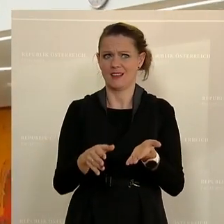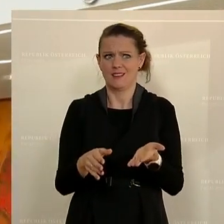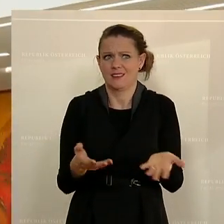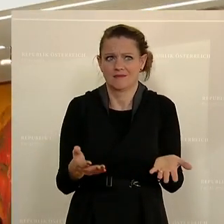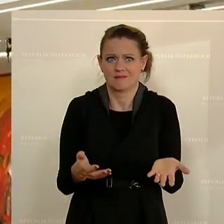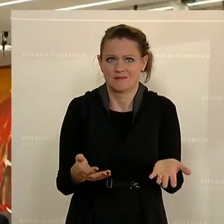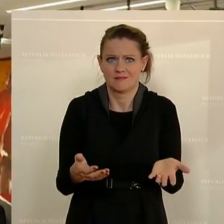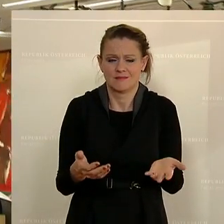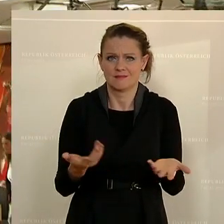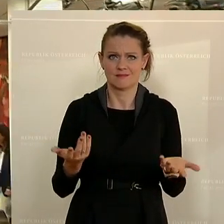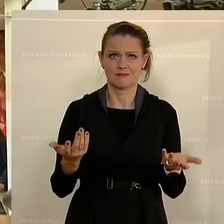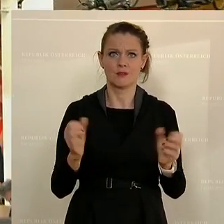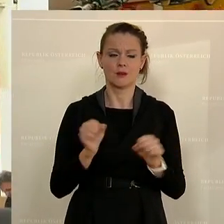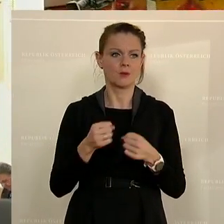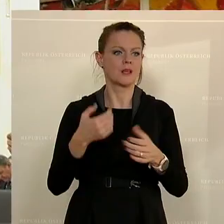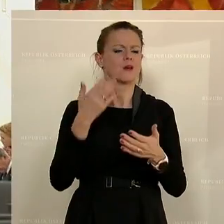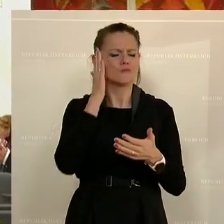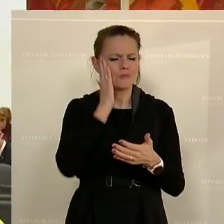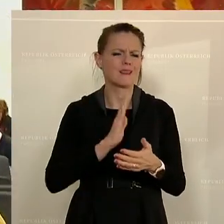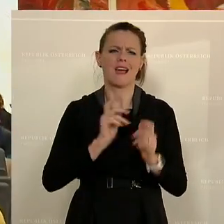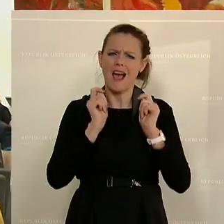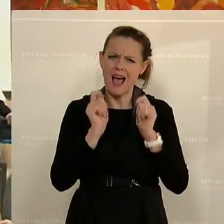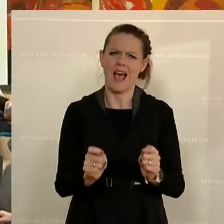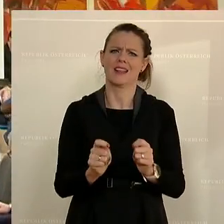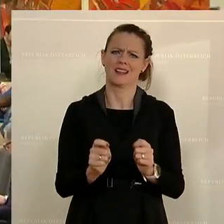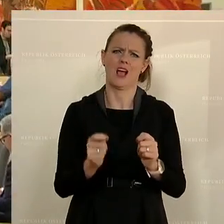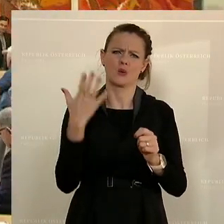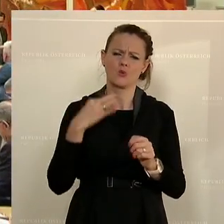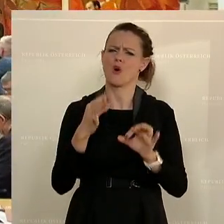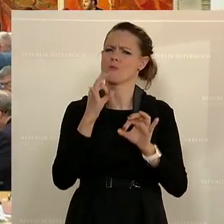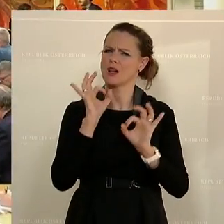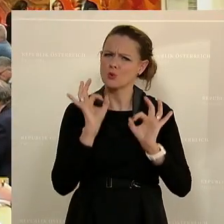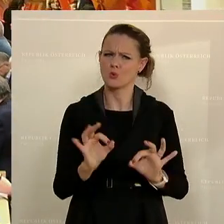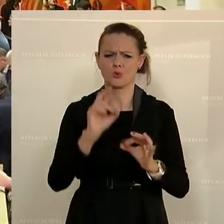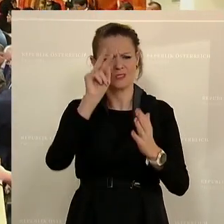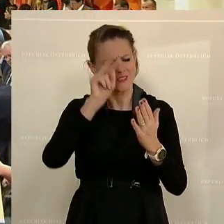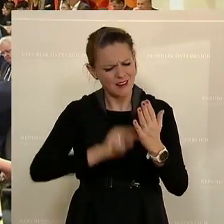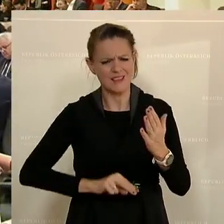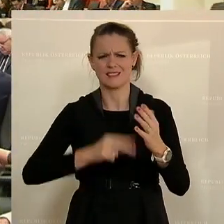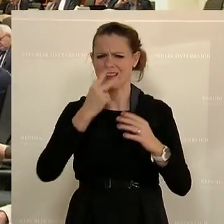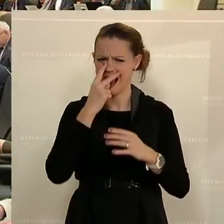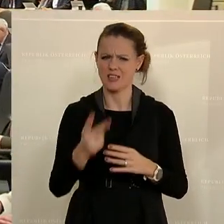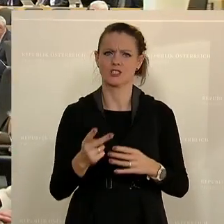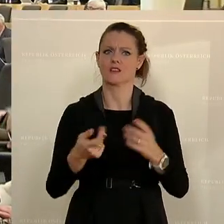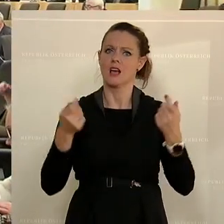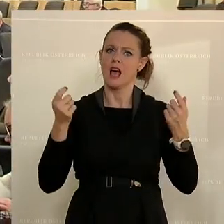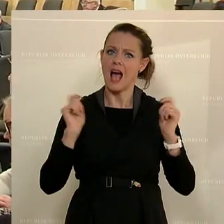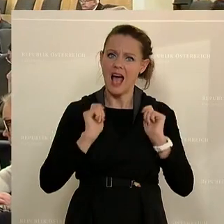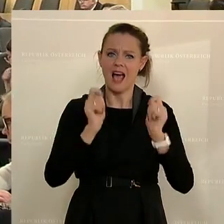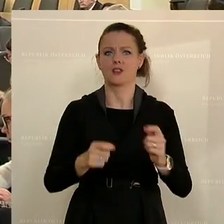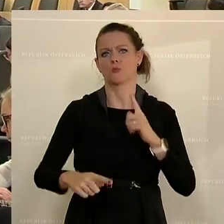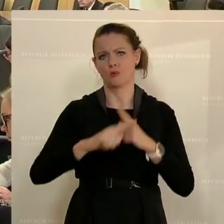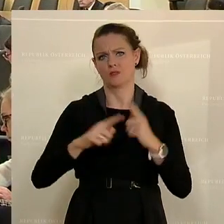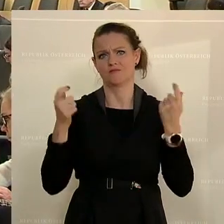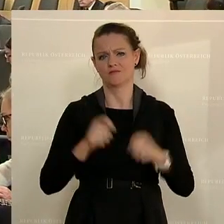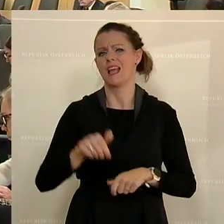bitte Sie noch einmal, schauen Sie sich diesen Antrag, bevor hier zur Abstimmung kommt, gut an und beschließen wir diesen Antrag positiv. Fordern wir den Minister